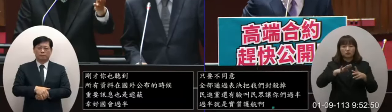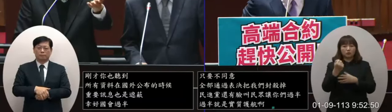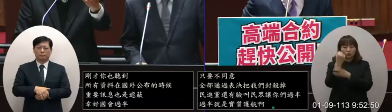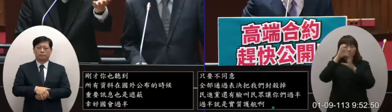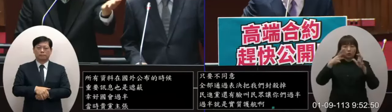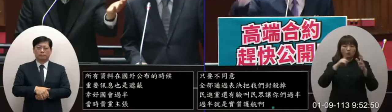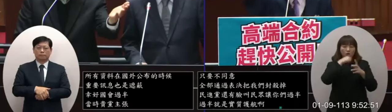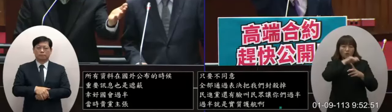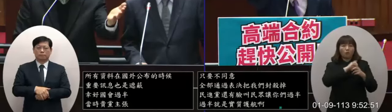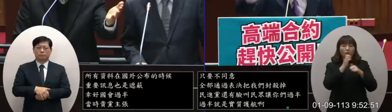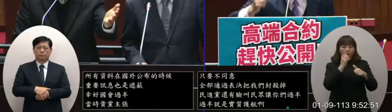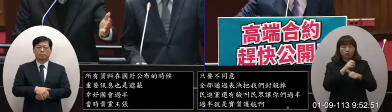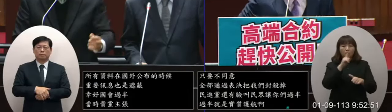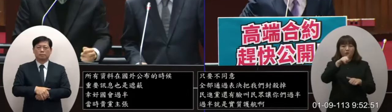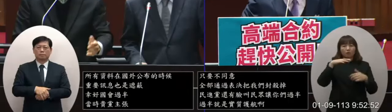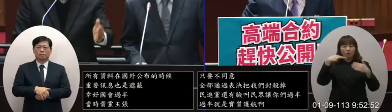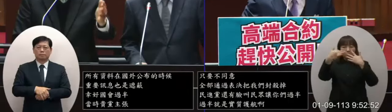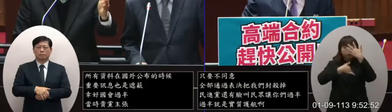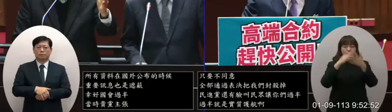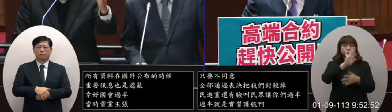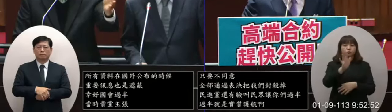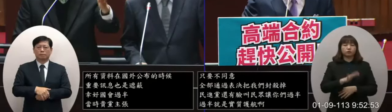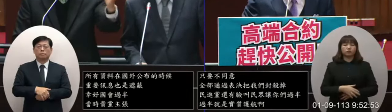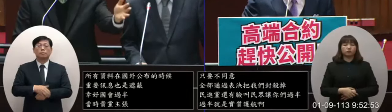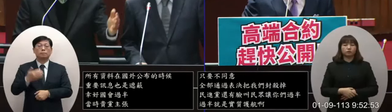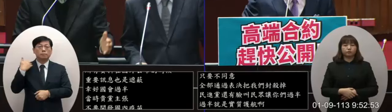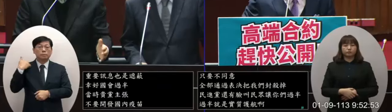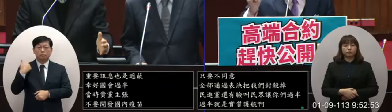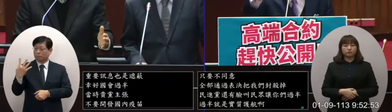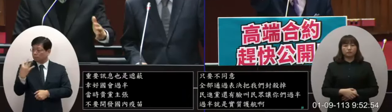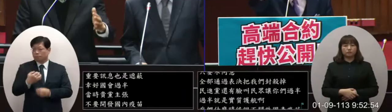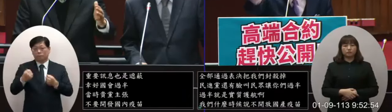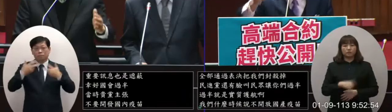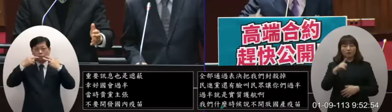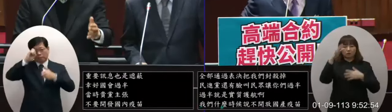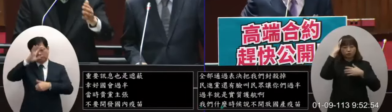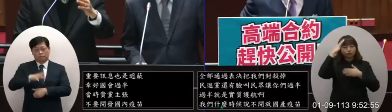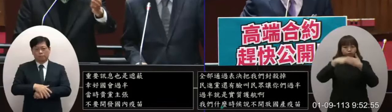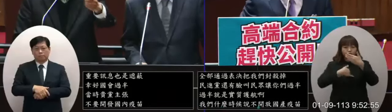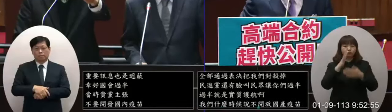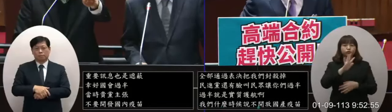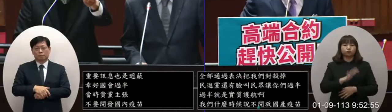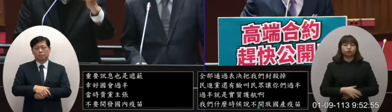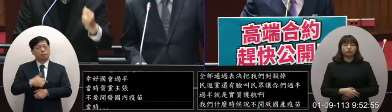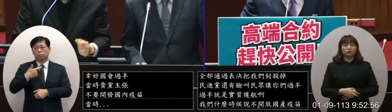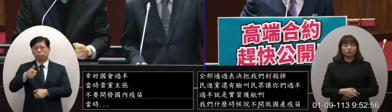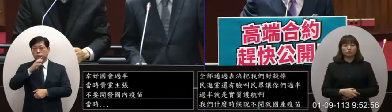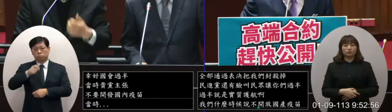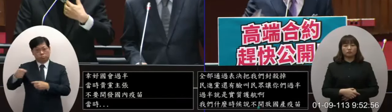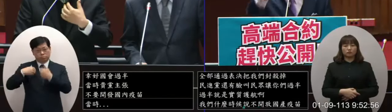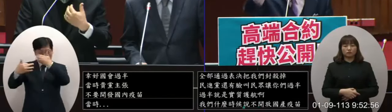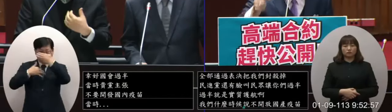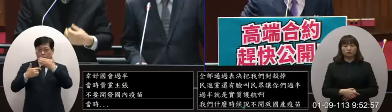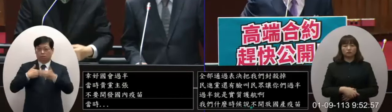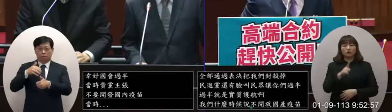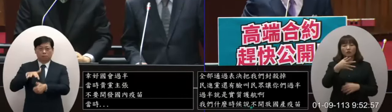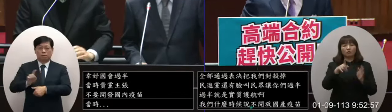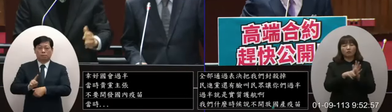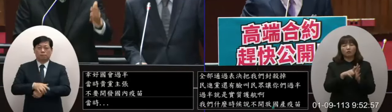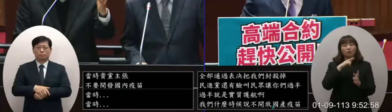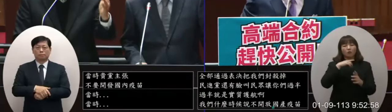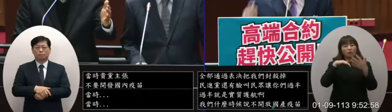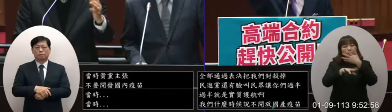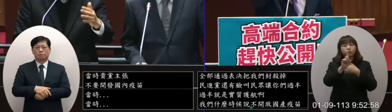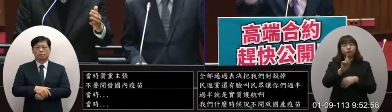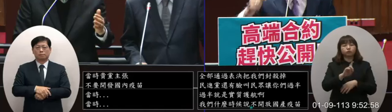支持國產疫苗發展不要亂扣帽子當時有多少在野黨不要亂扣帽子扣帽子是你啊不是我靠你什麼帽